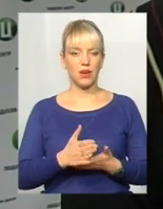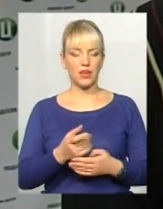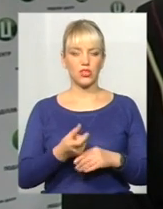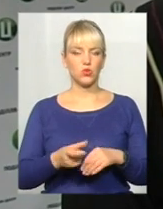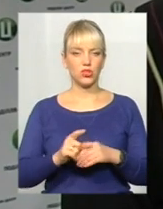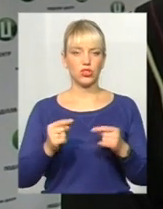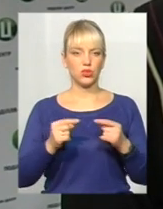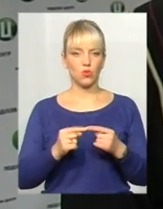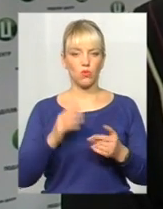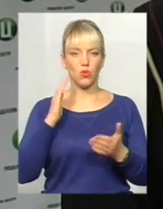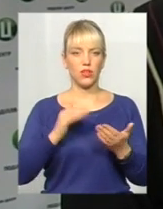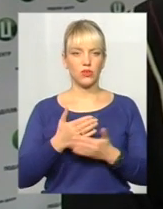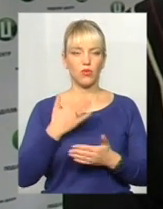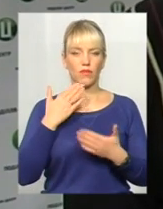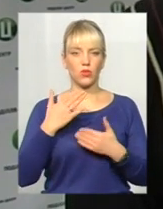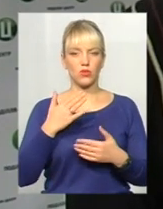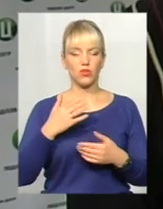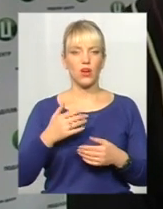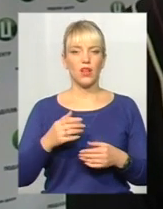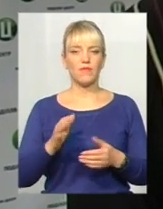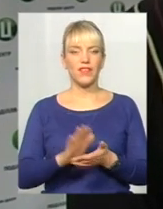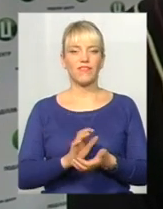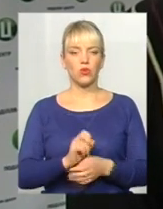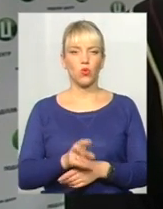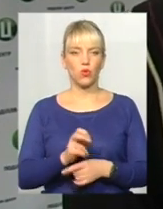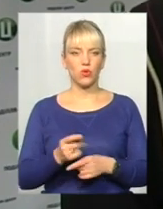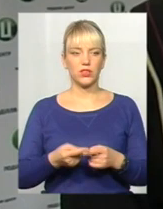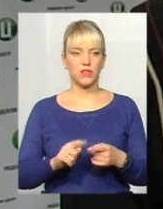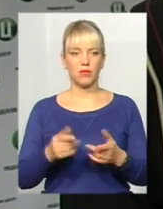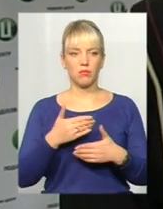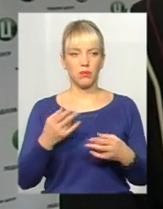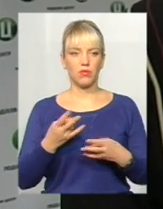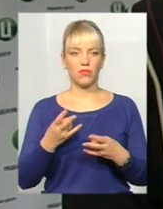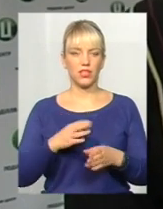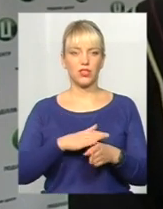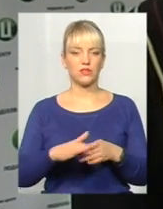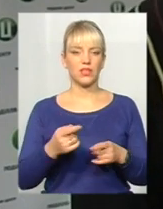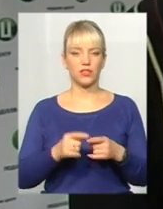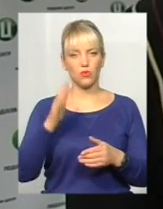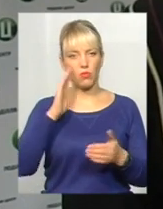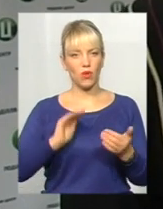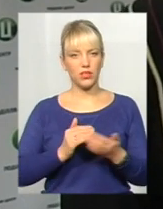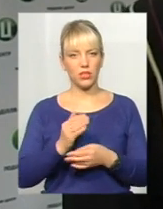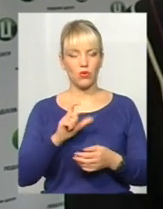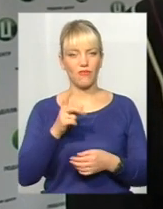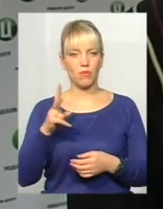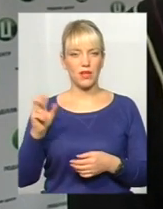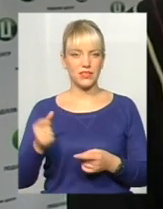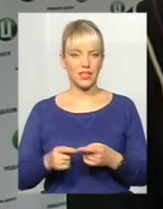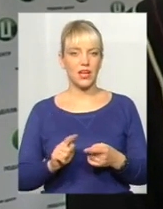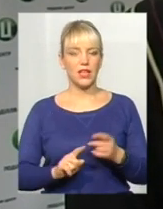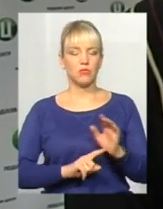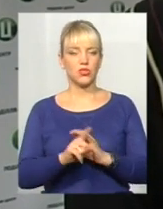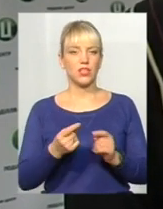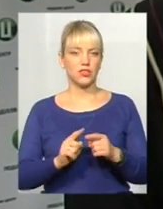чітку політику відносно відходів. І ми зараз маємо реалізувати вже цю політику європейську. І вона починається з того, що